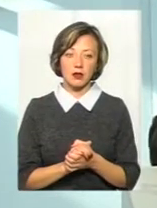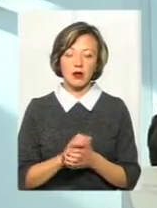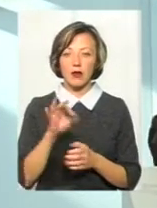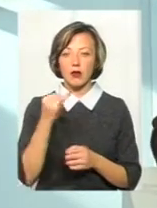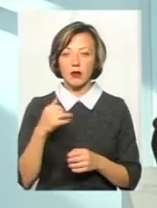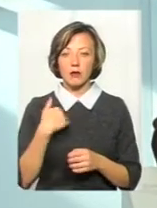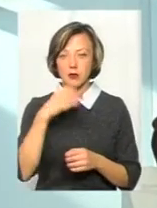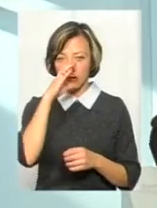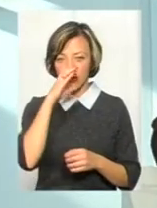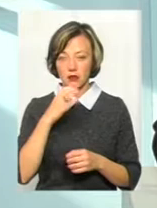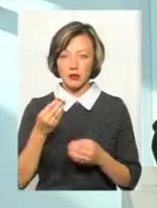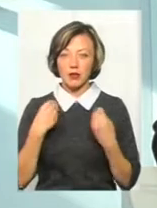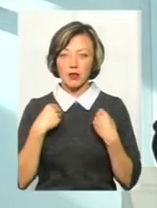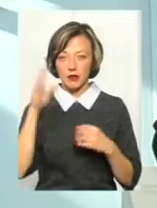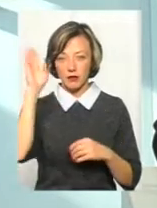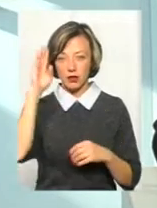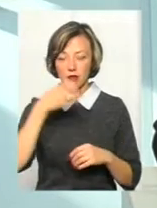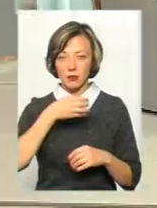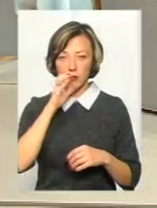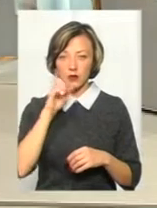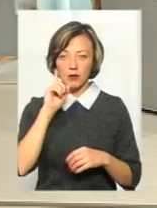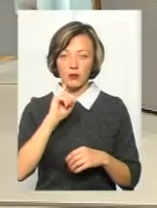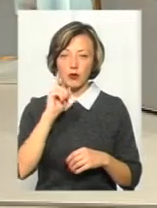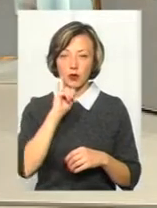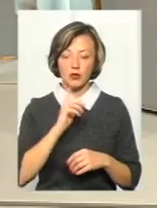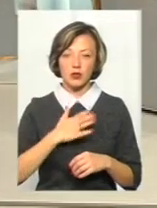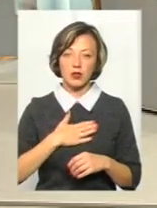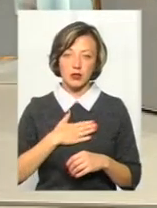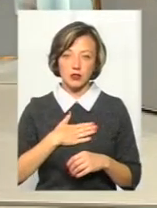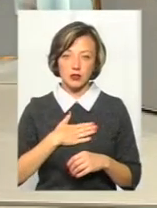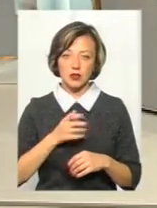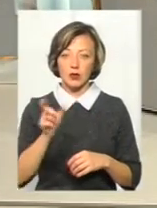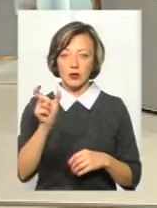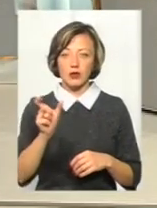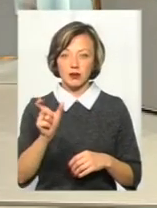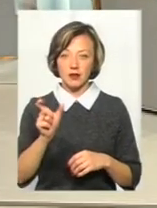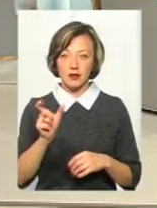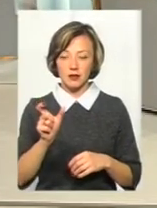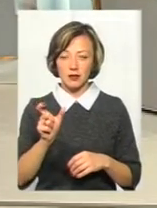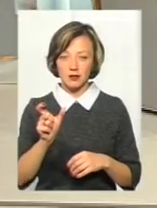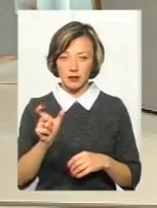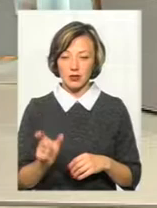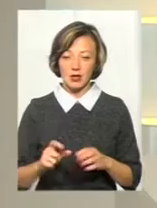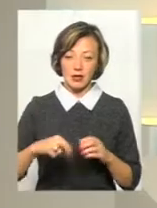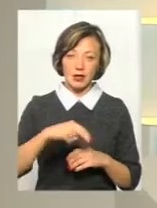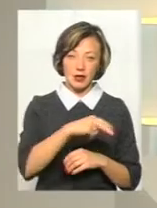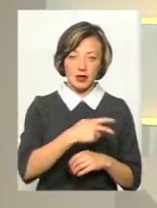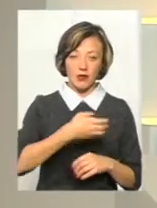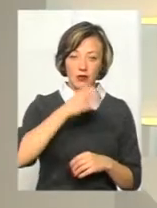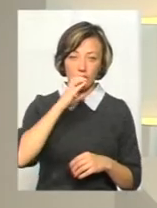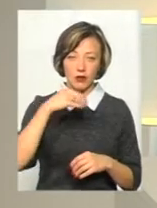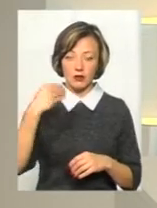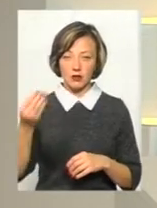«Ой, мені щось так погано стало, дайте мені води напитися». І поки наша жертва йде набирати